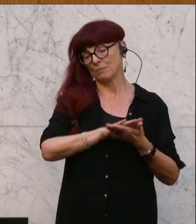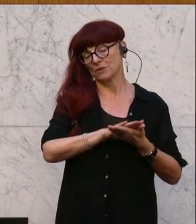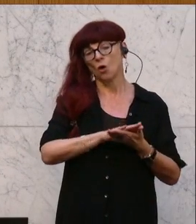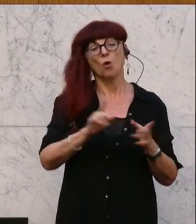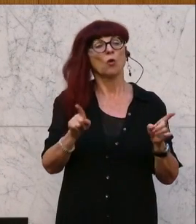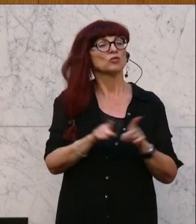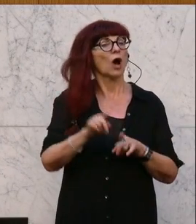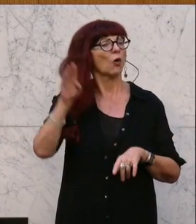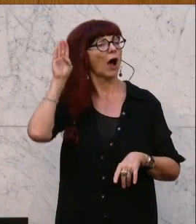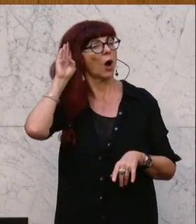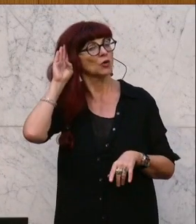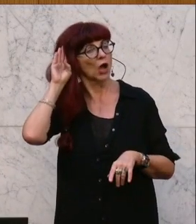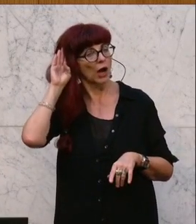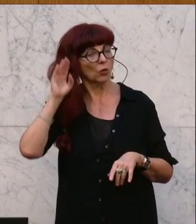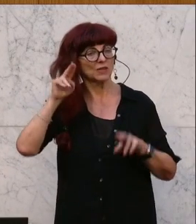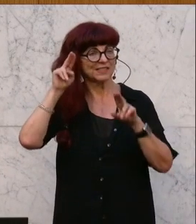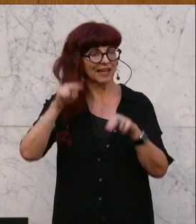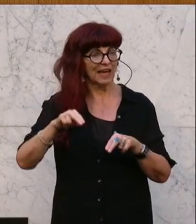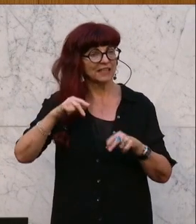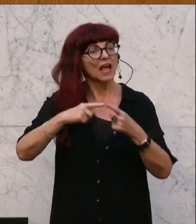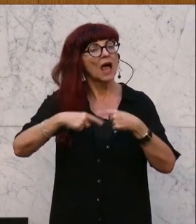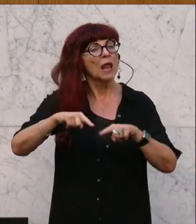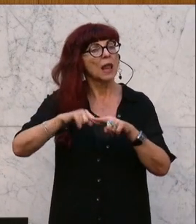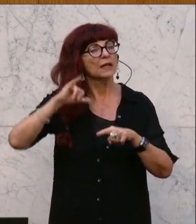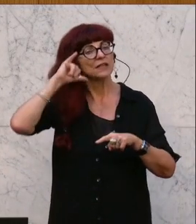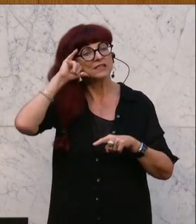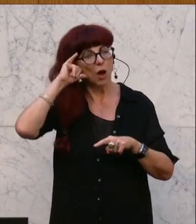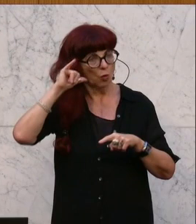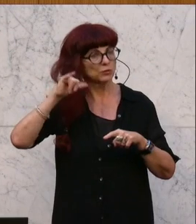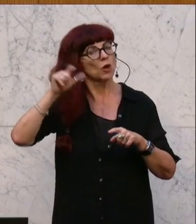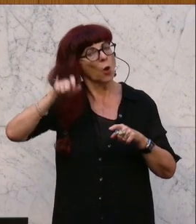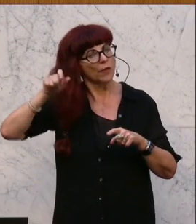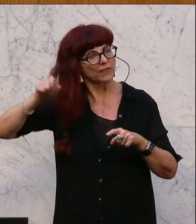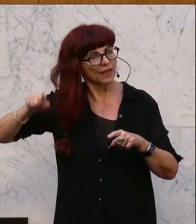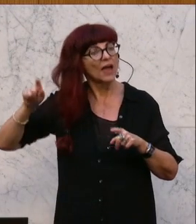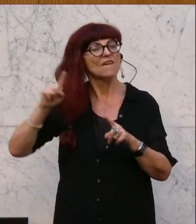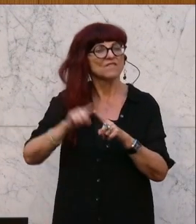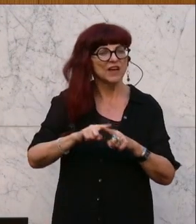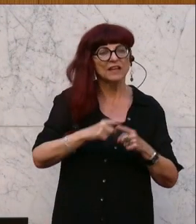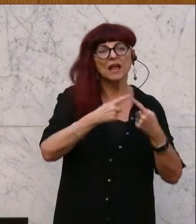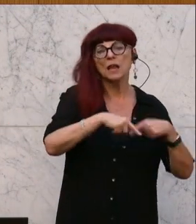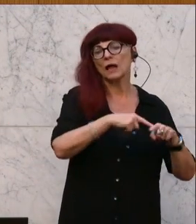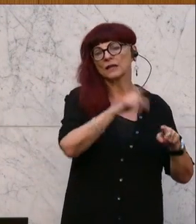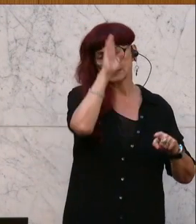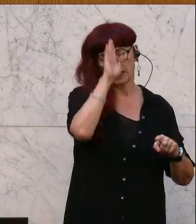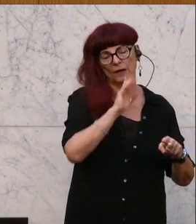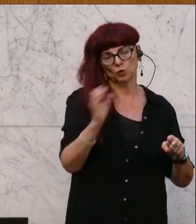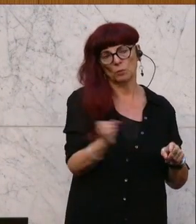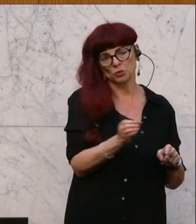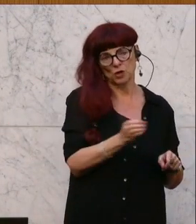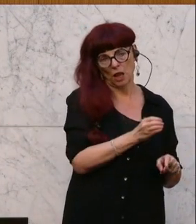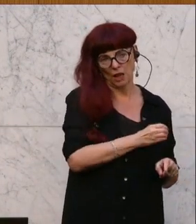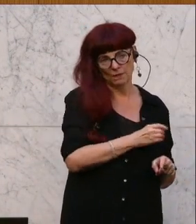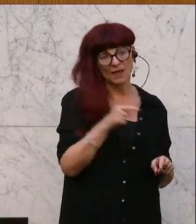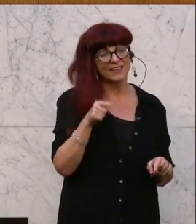ein Anhörungsrecht der Landeshauptleiter bei der Bestellung der Landesdirektoren. Und das sind nur einige Punkte einer grünen